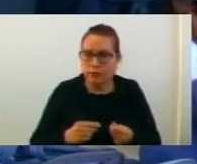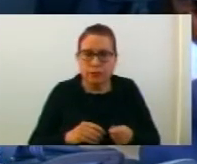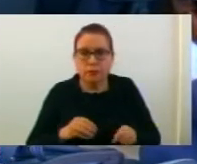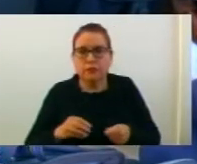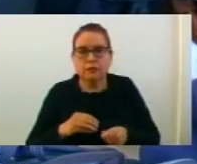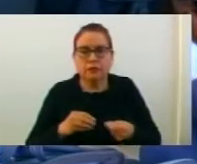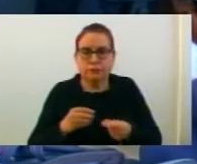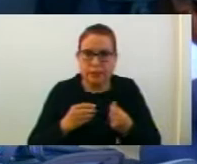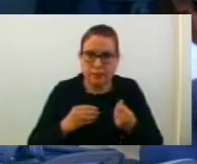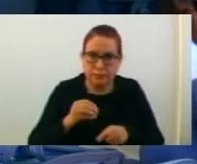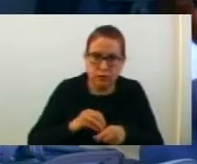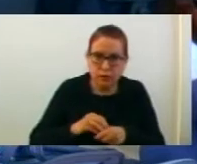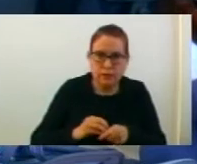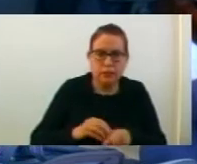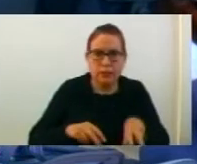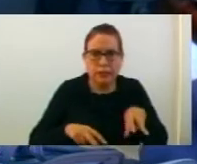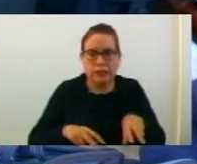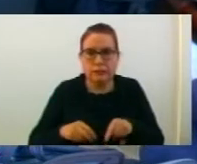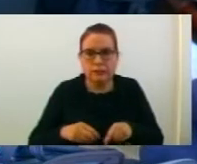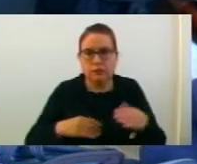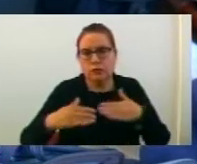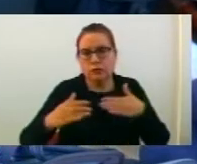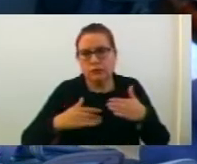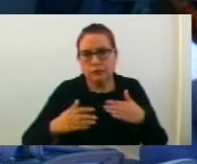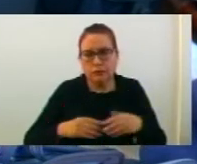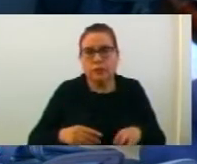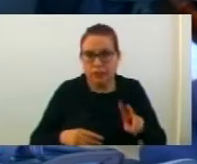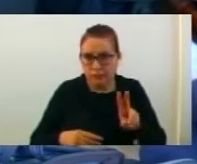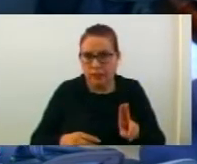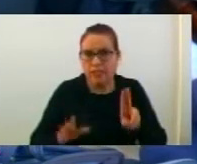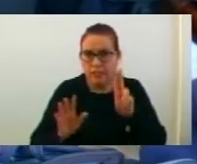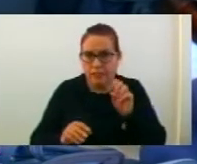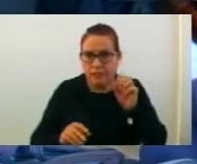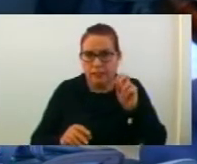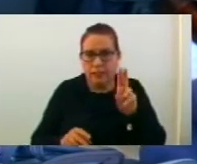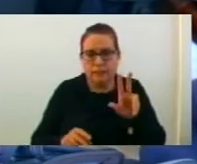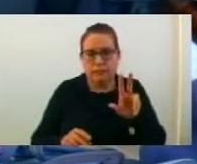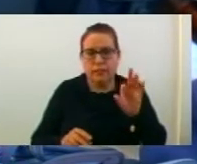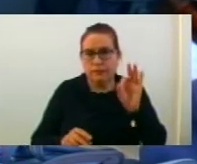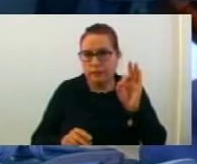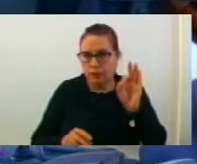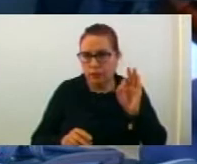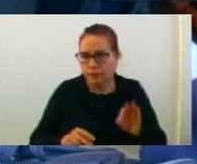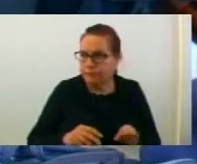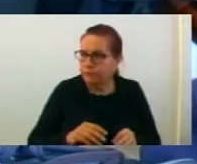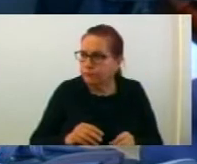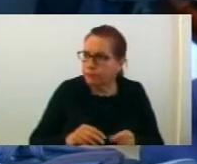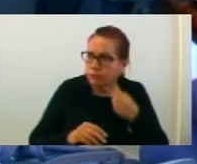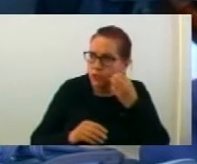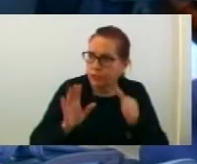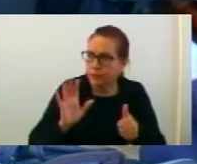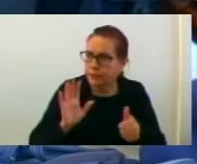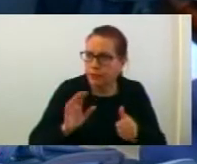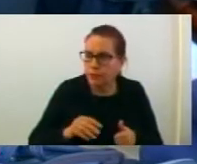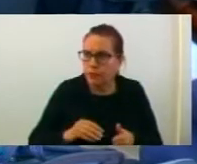за финанси и буджет и локален економски развој, на седницата што се одржа на 26 февруари 2018 година, произнесувајки